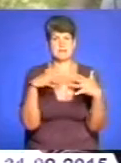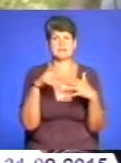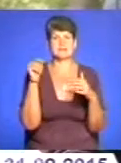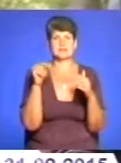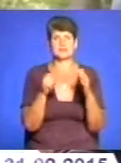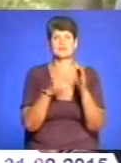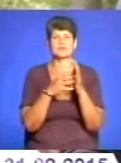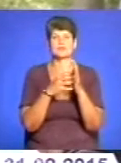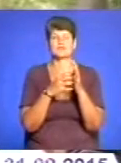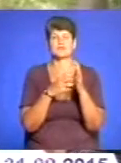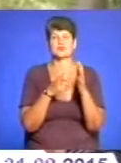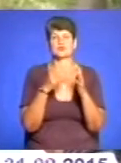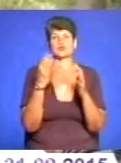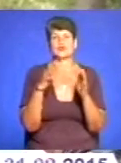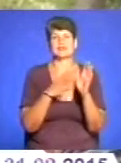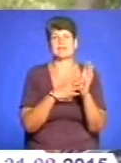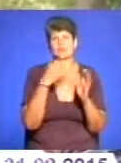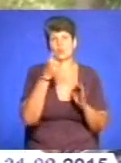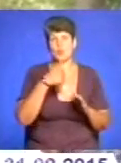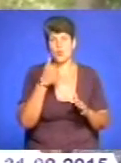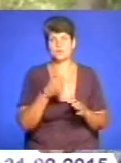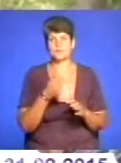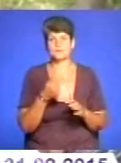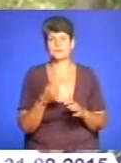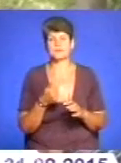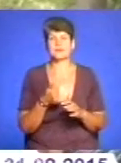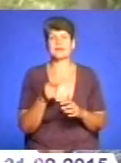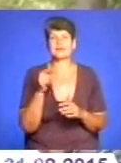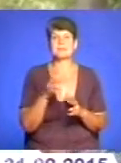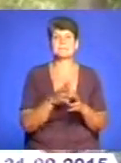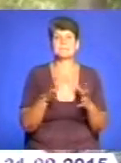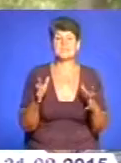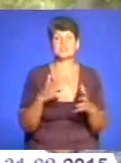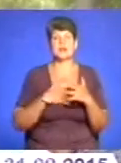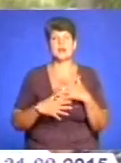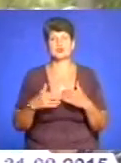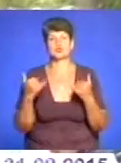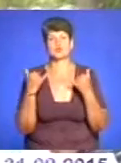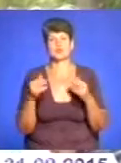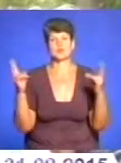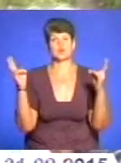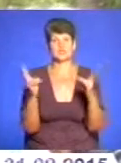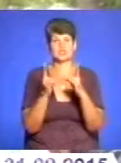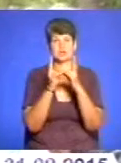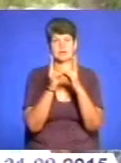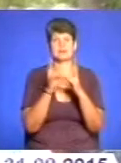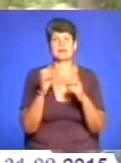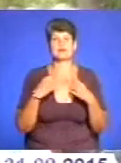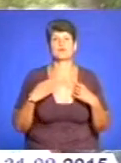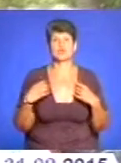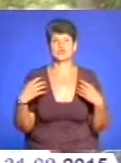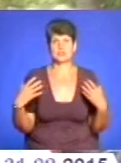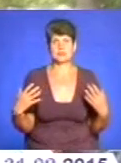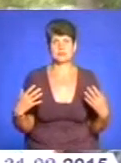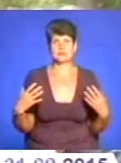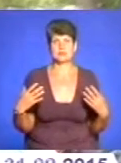року. Тим більше радий, що сьогодні зустрічаємося на вирочистості,